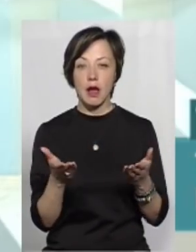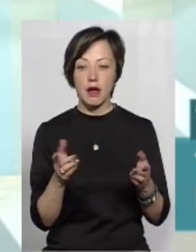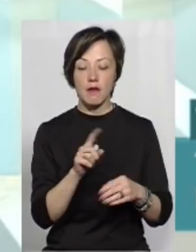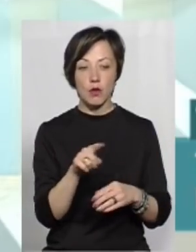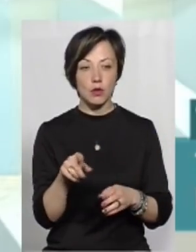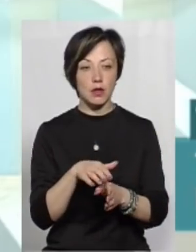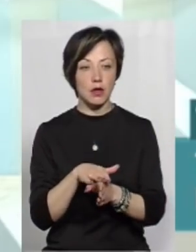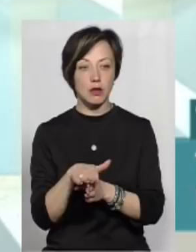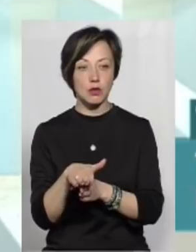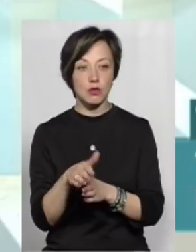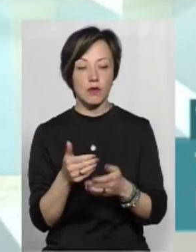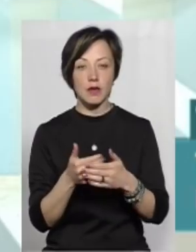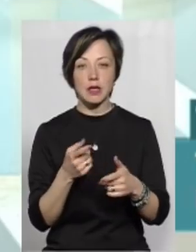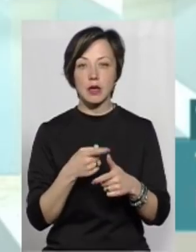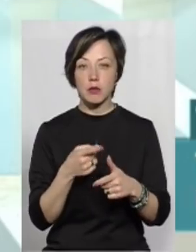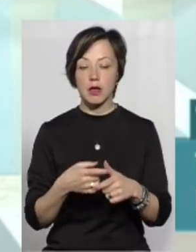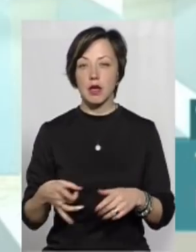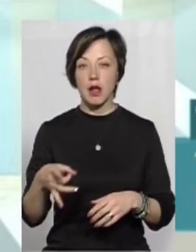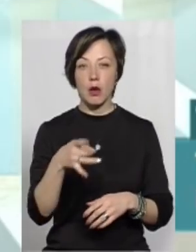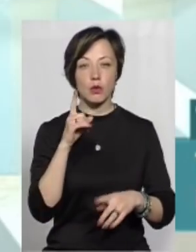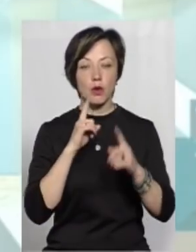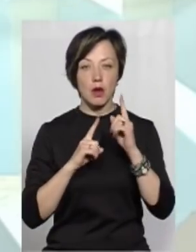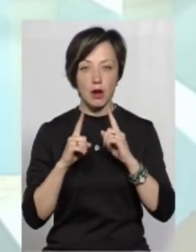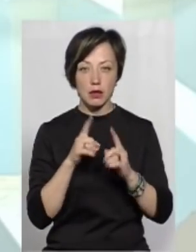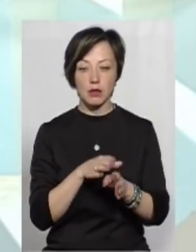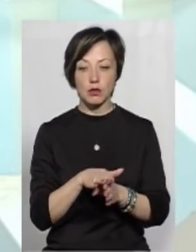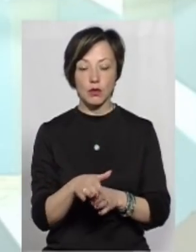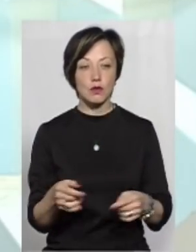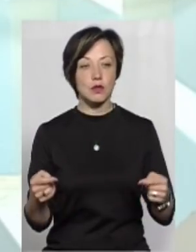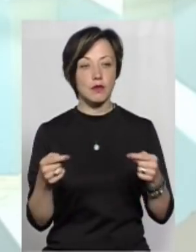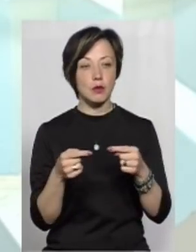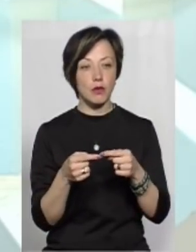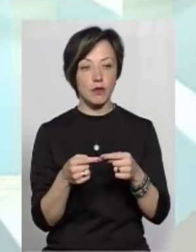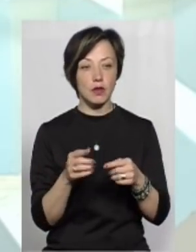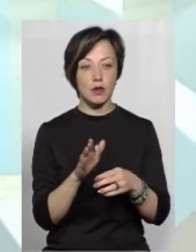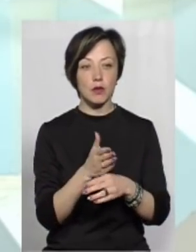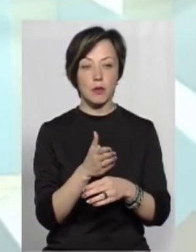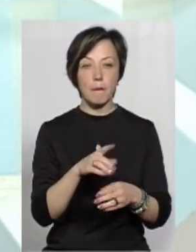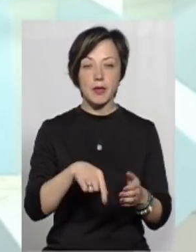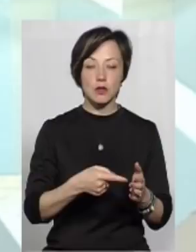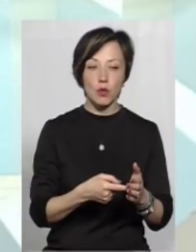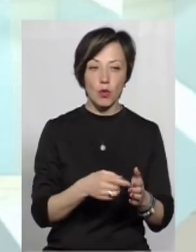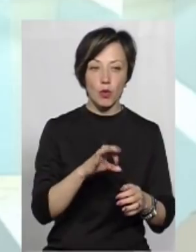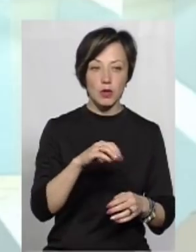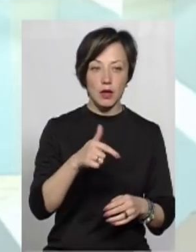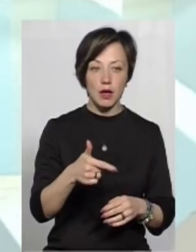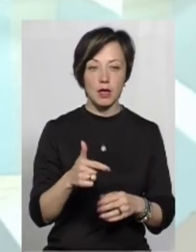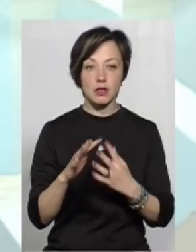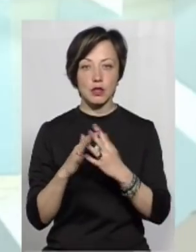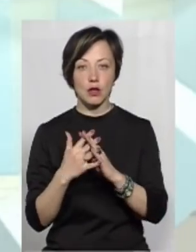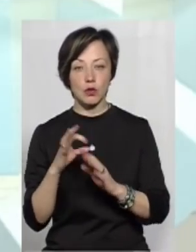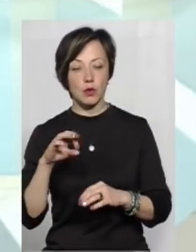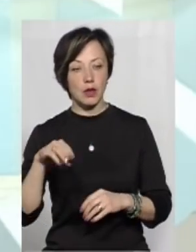реалізовували від імені районної ради, реалізовуються, відповідно, міською ОТГ і селищною ОТГ.